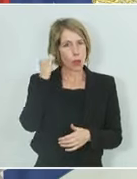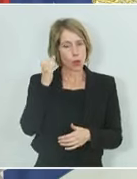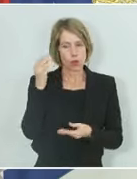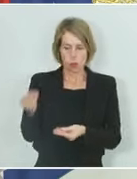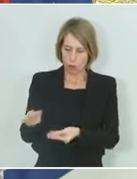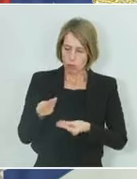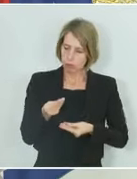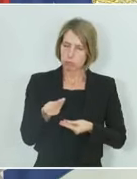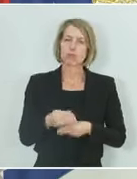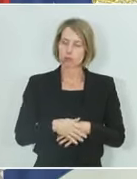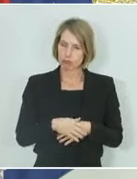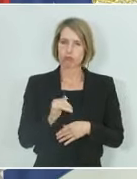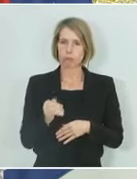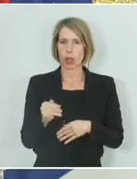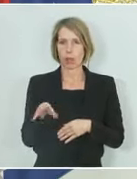worden.